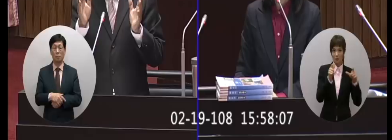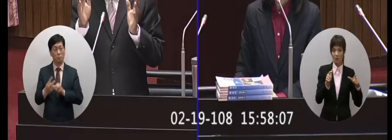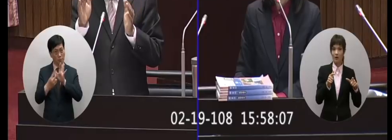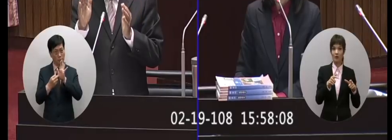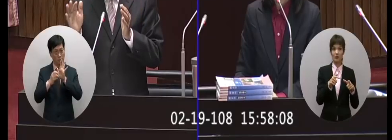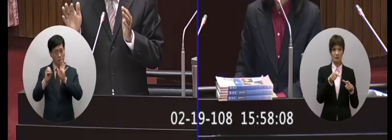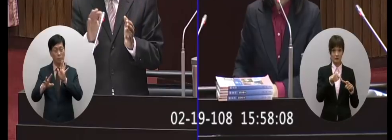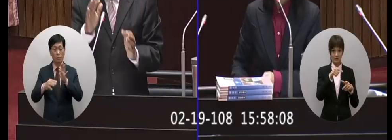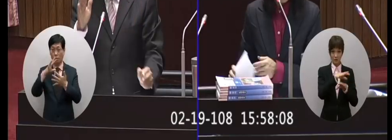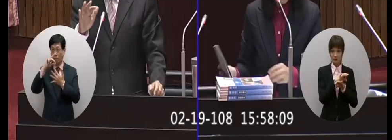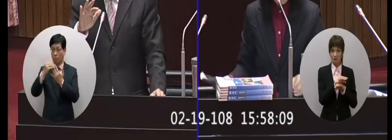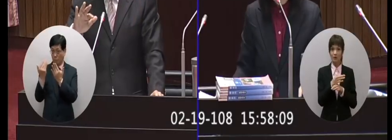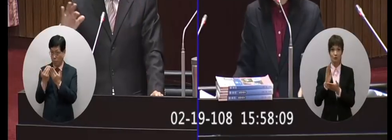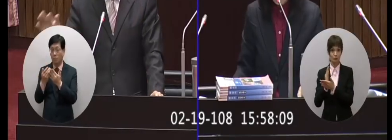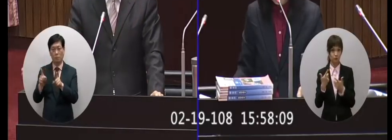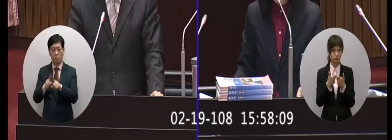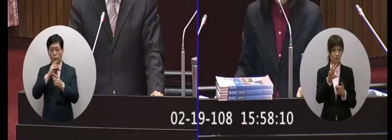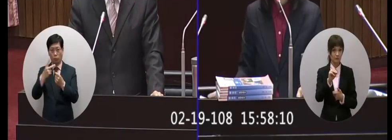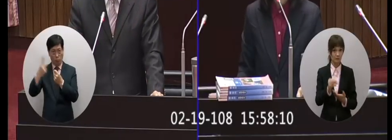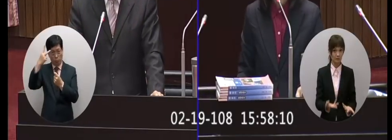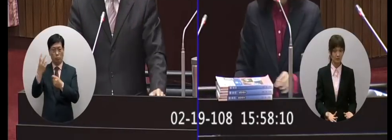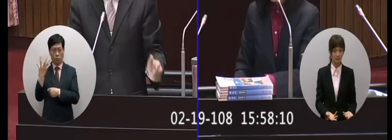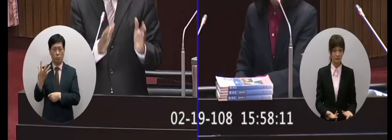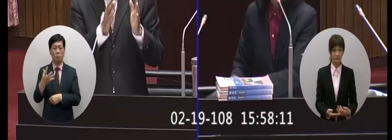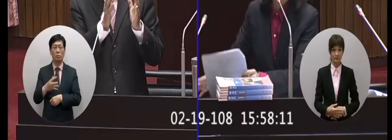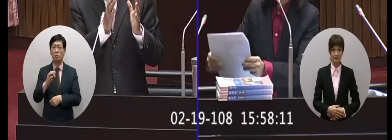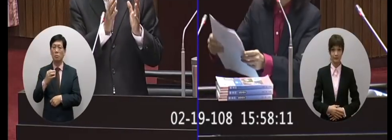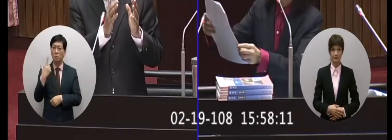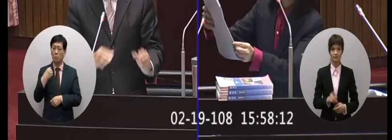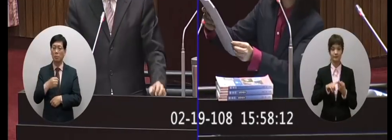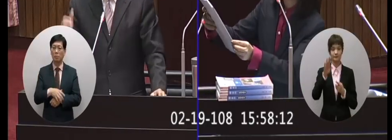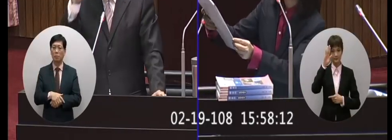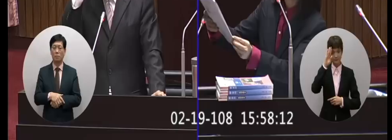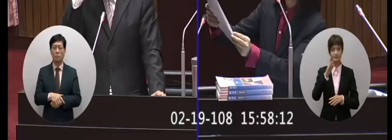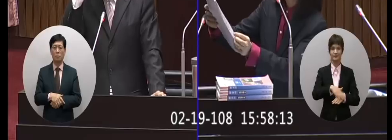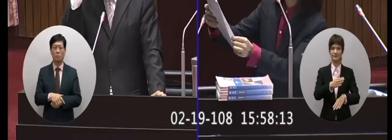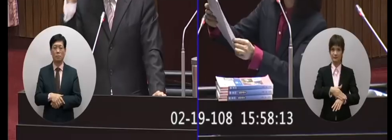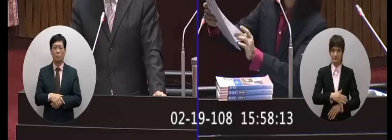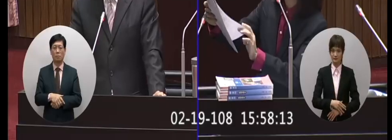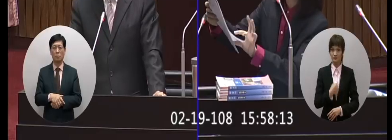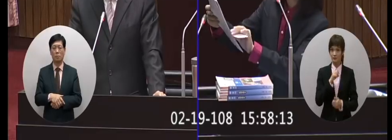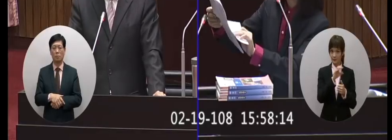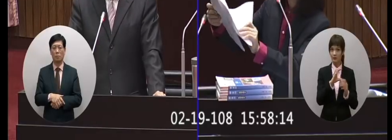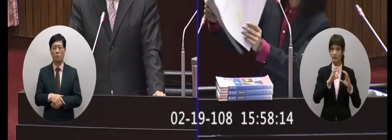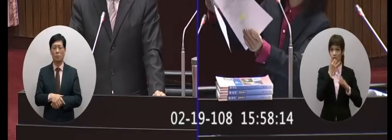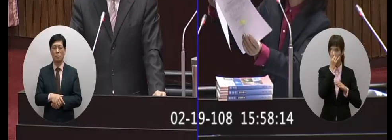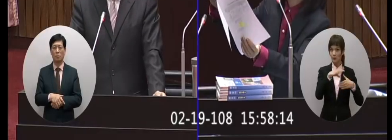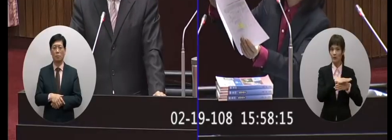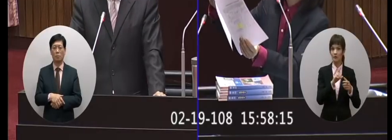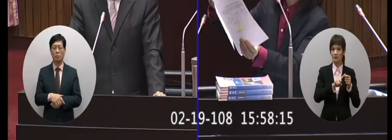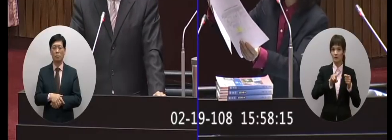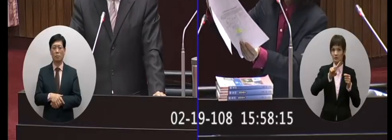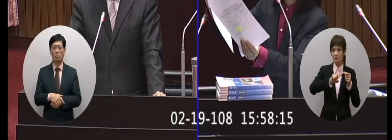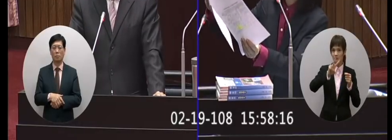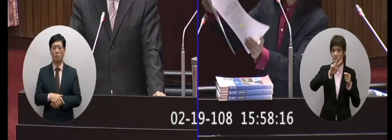說一下選修的部分一般會從高二以會比較多因為原來抱歉喔不會啦我就跟你講國語文高一到高